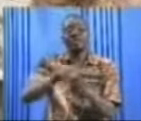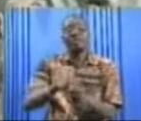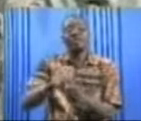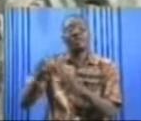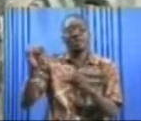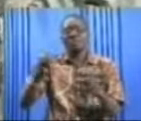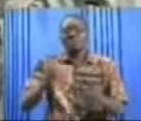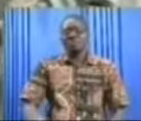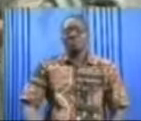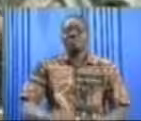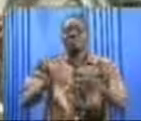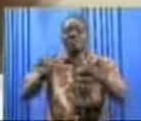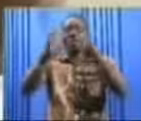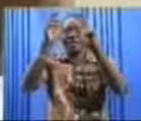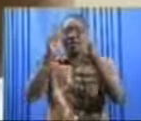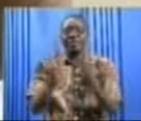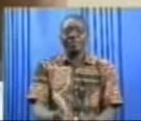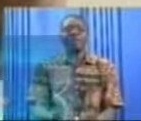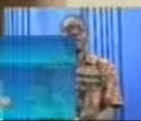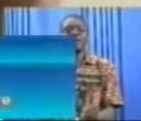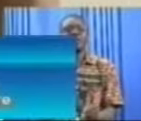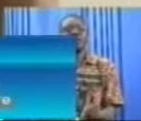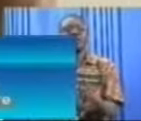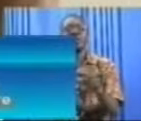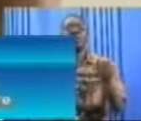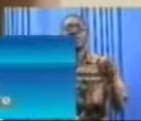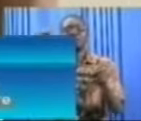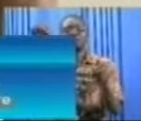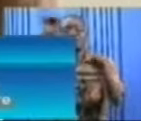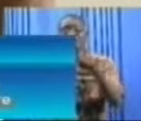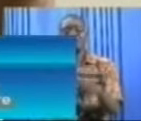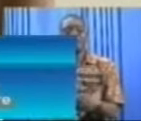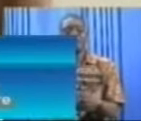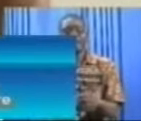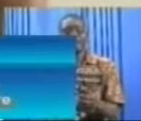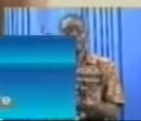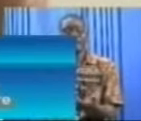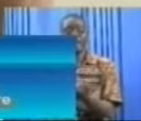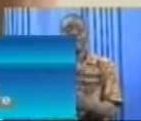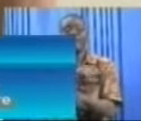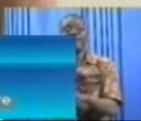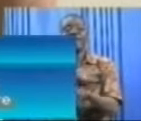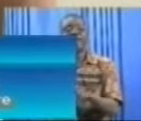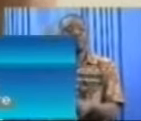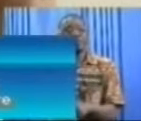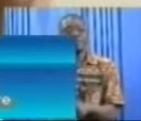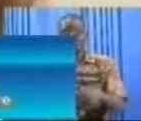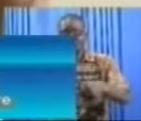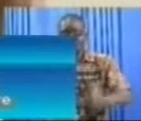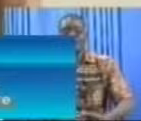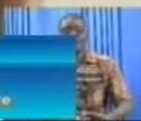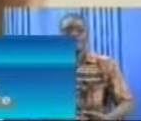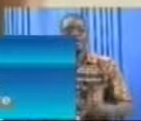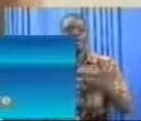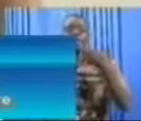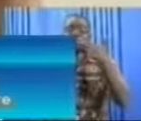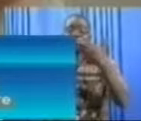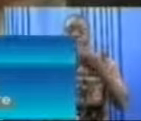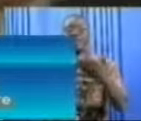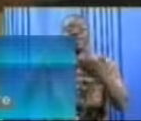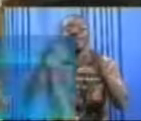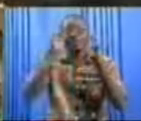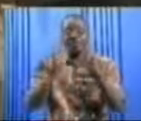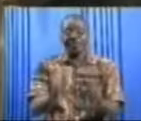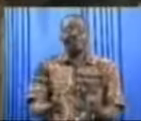récompenser des personnes ou des structures qui travaillent en faveur de la jeunesse. Et cette nuit-là, c'était pour dire merci à ces personnes-là,